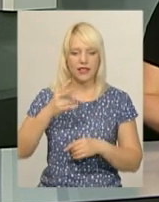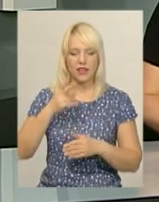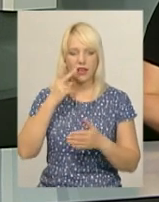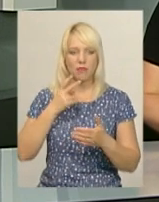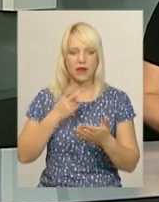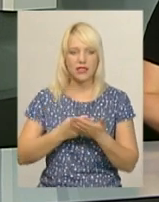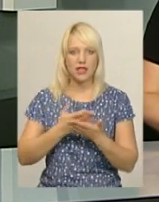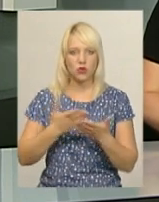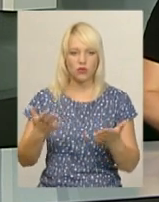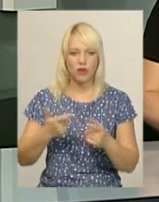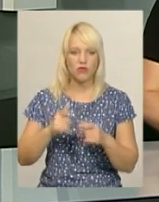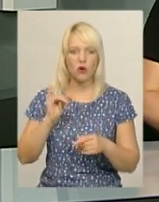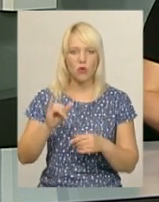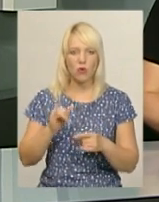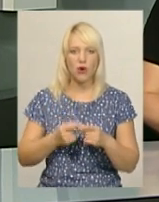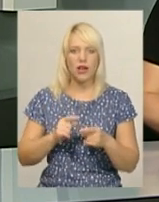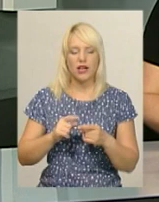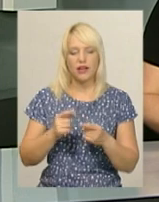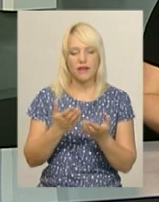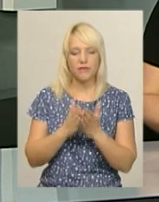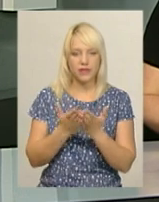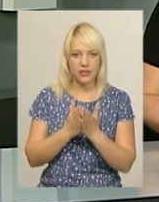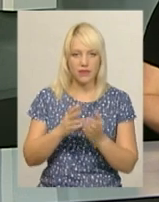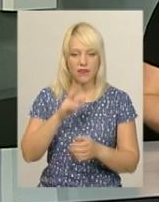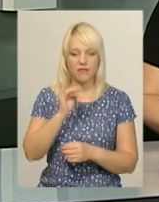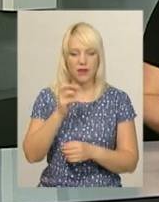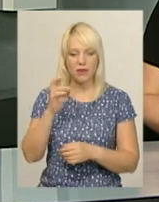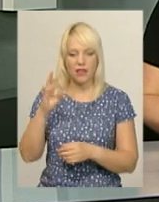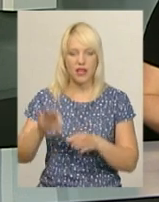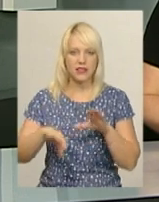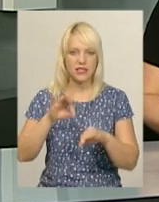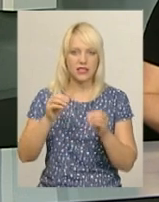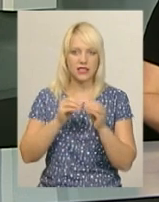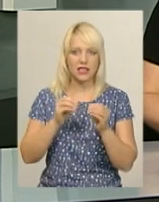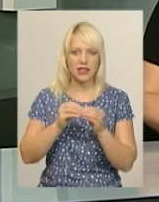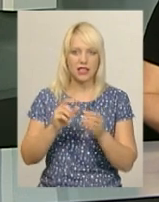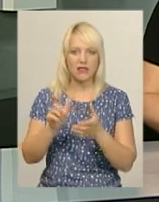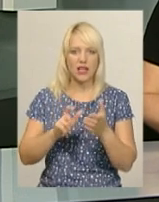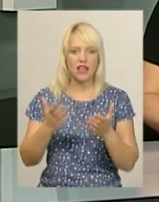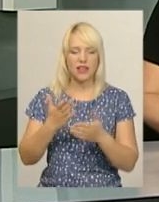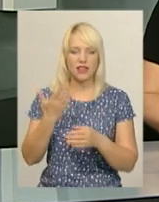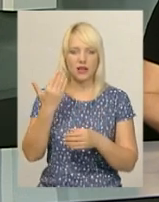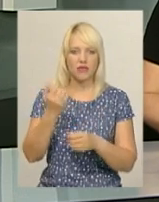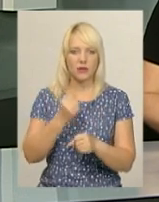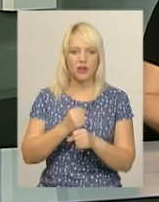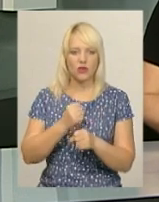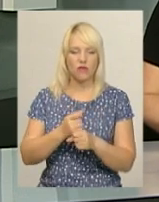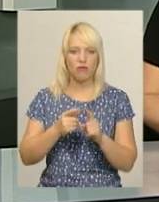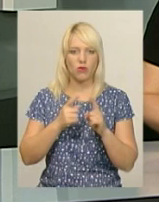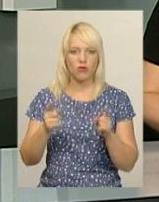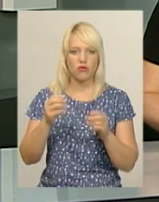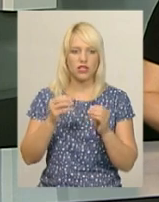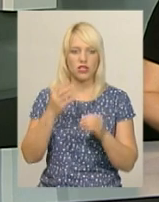вибране. У літературно-художньому виданні уміщено твори з 10 книг творчого доробку автора, над якими він працював впродовж 40